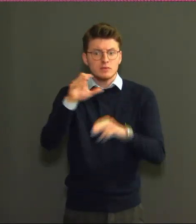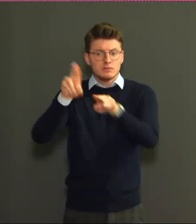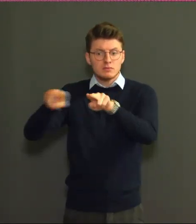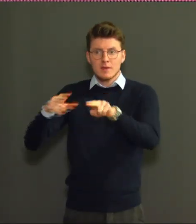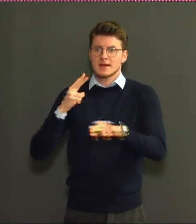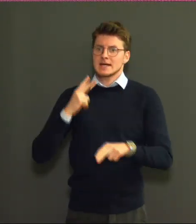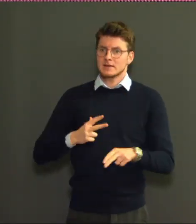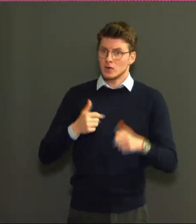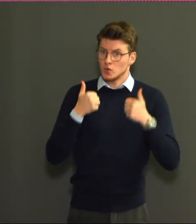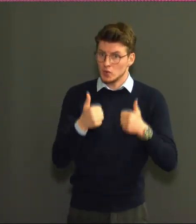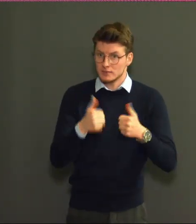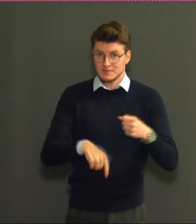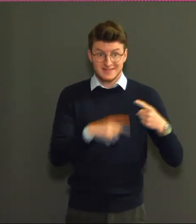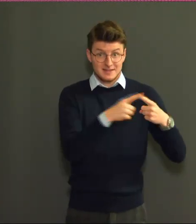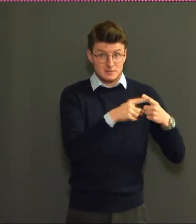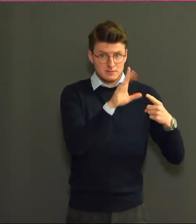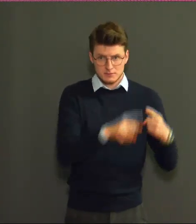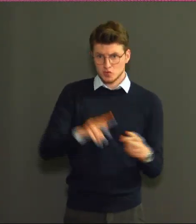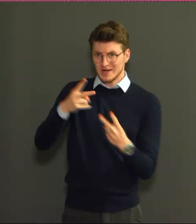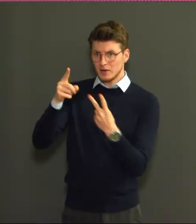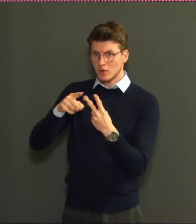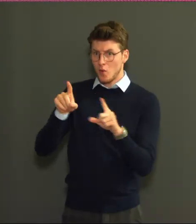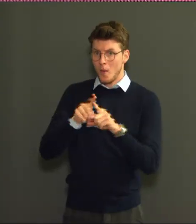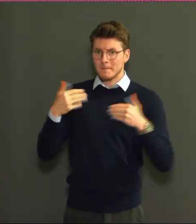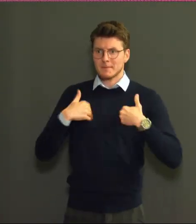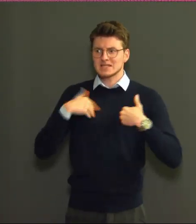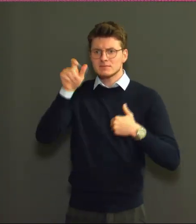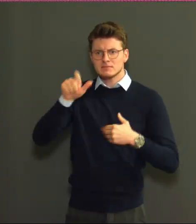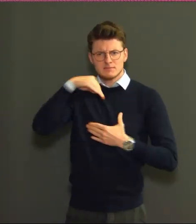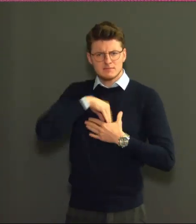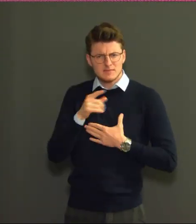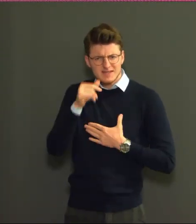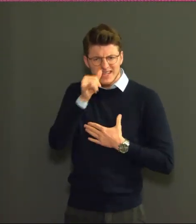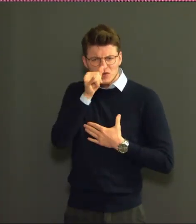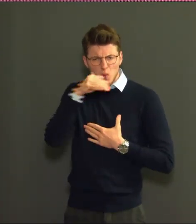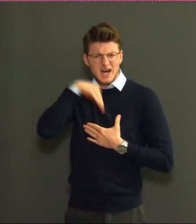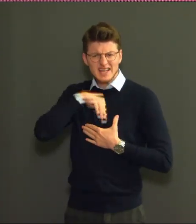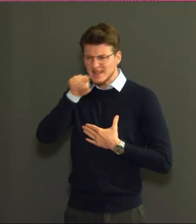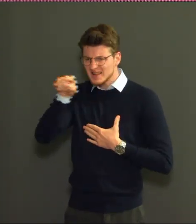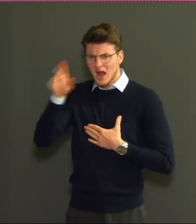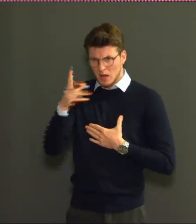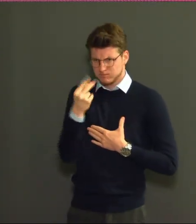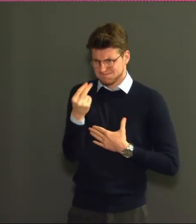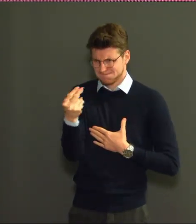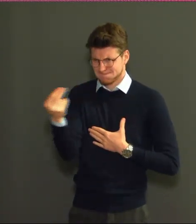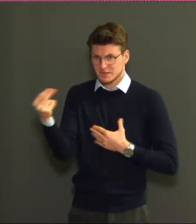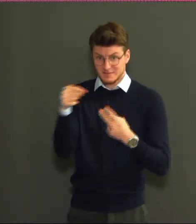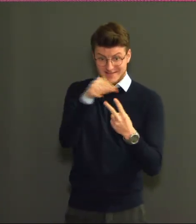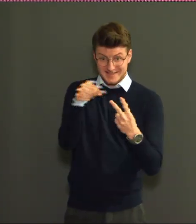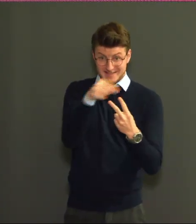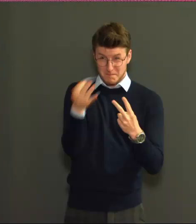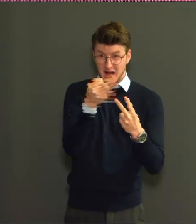samen met de vaccinatiegraad bij mensen met een verhoogd risico een belangrijke voorwaarde voor verdere versoepelingen.